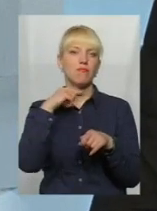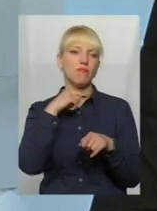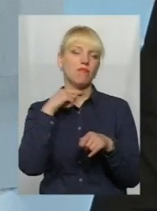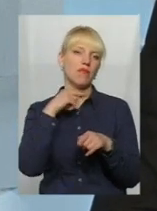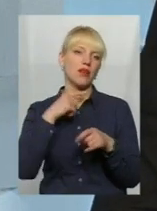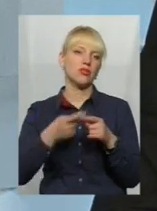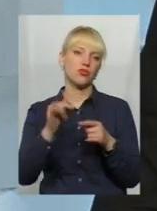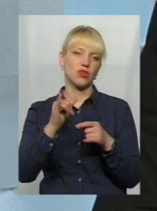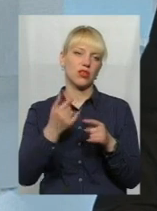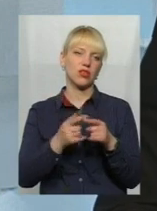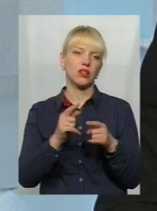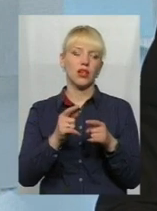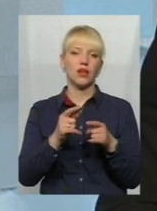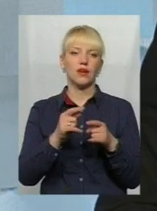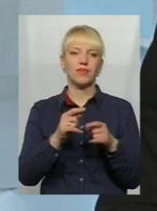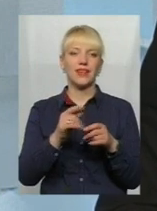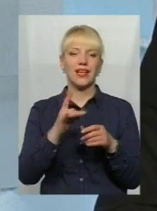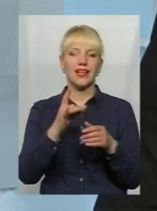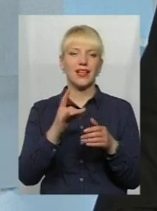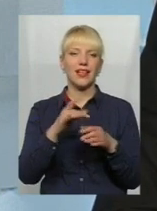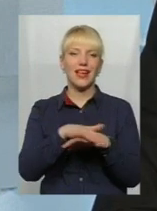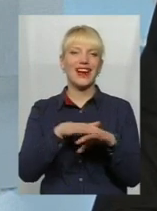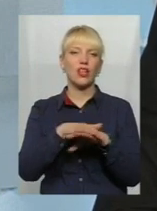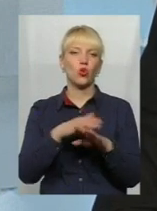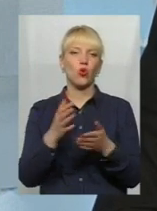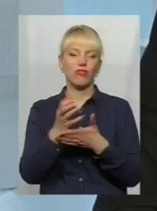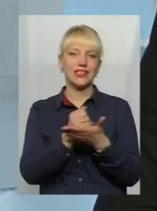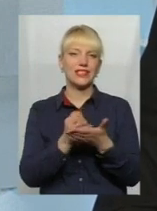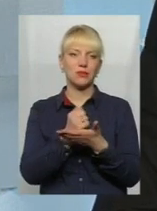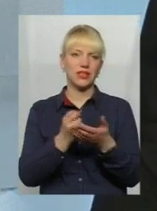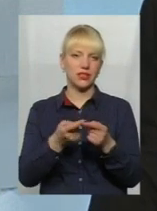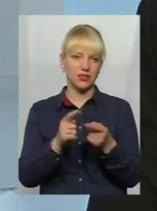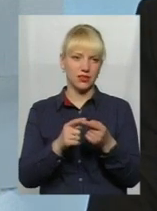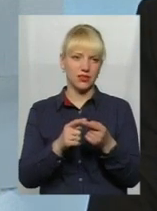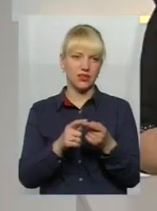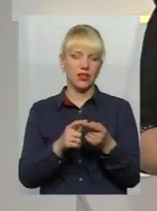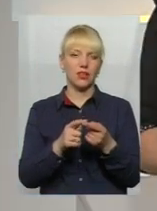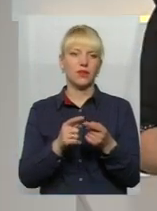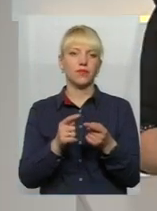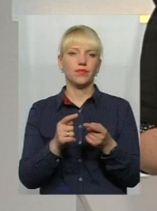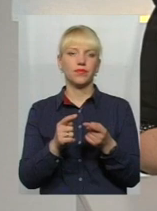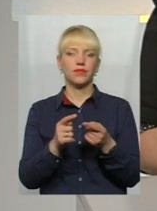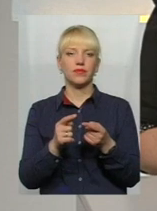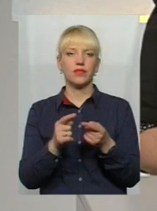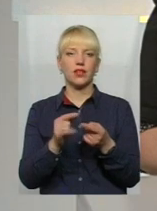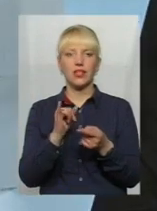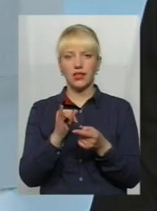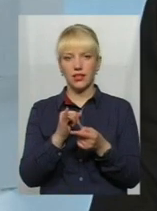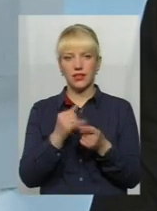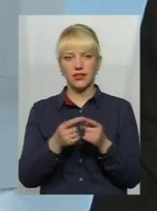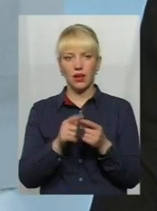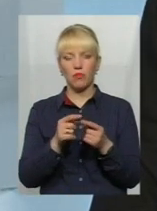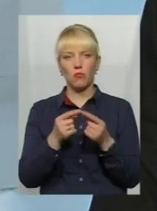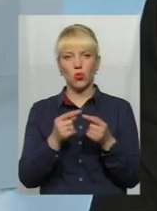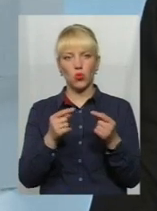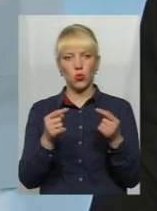в принципі, платиться ринковий збір, я думаю, там він реальний і посилій для всіх. Це не є в компетенції вже Держпоспоживслужби, але ця продукція